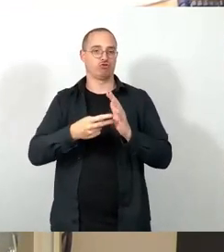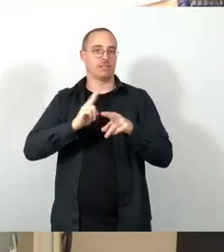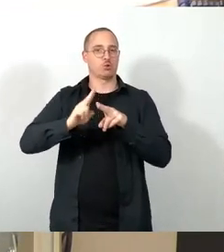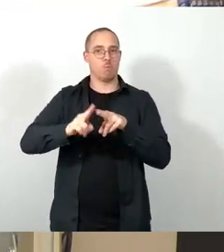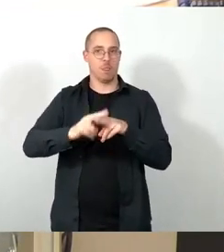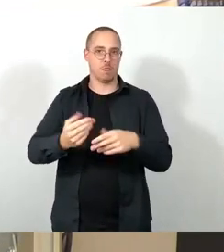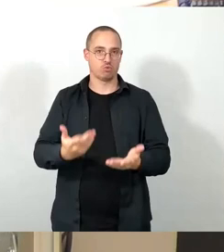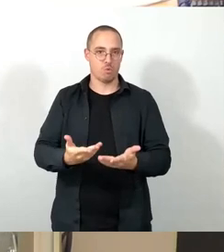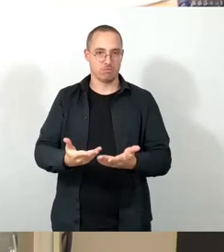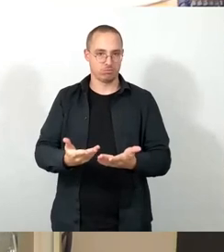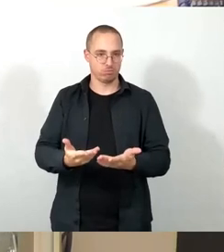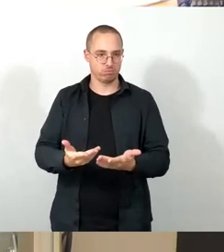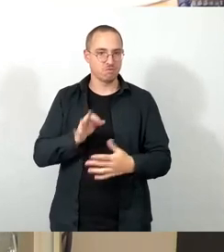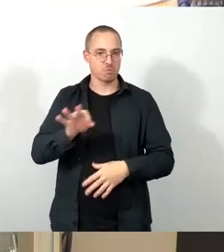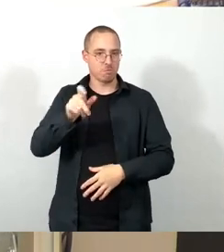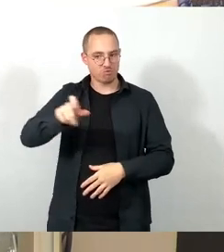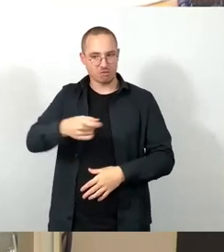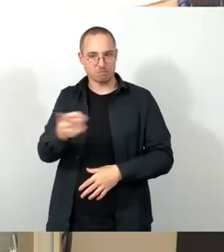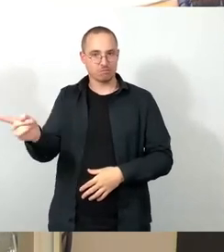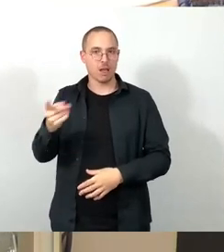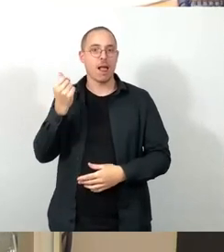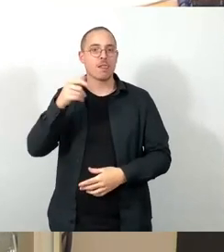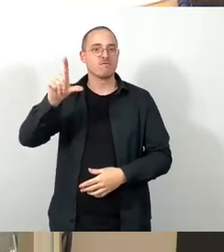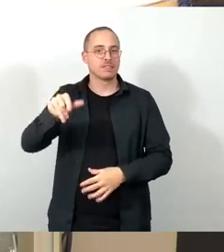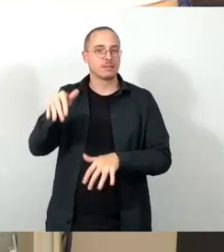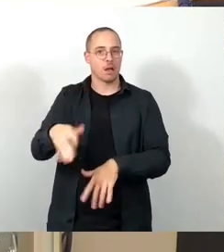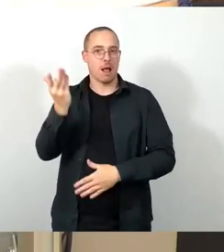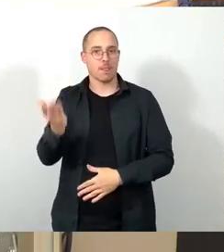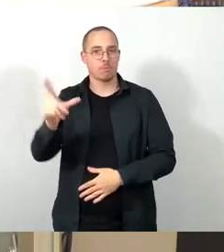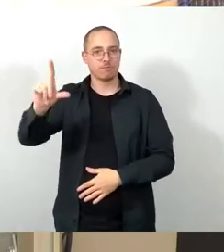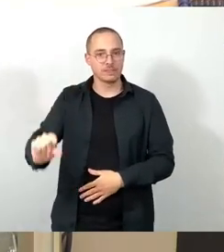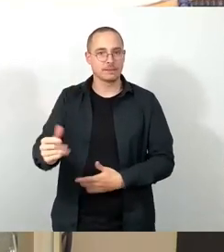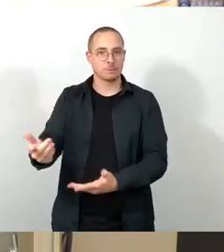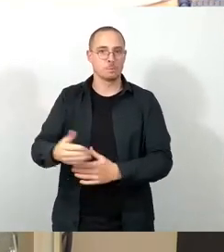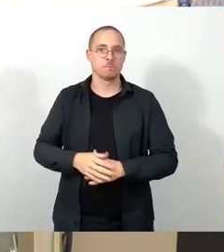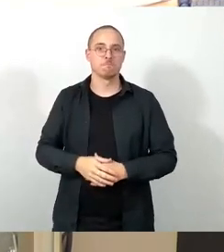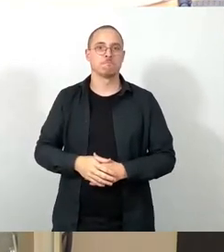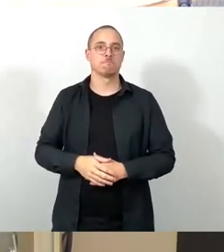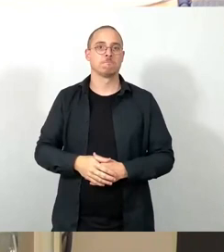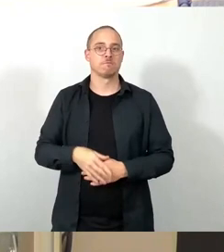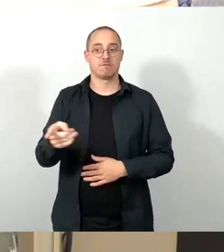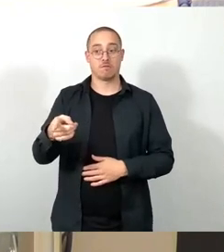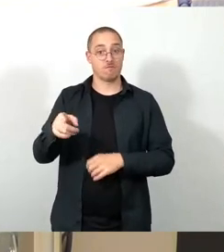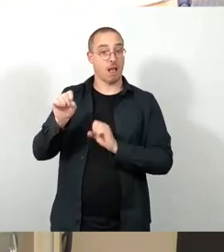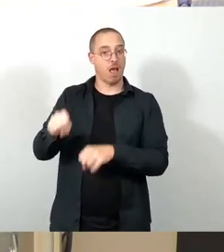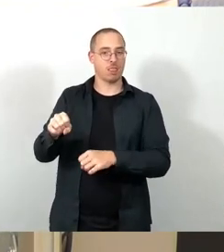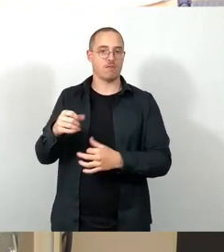Menschen mit wenig Geld, mit einem geringen Einkommen sowohl gesellschaftliche Teilhabe als auch